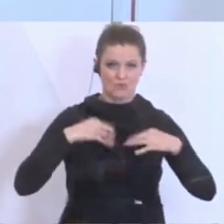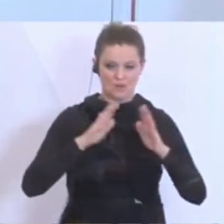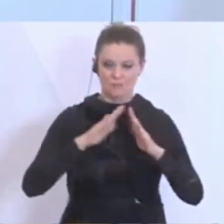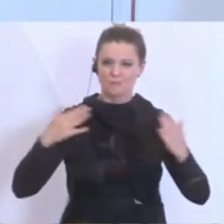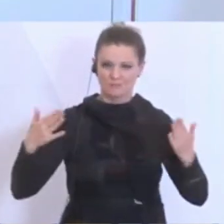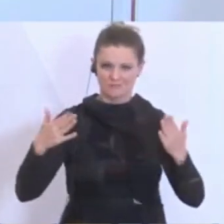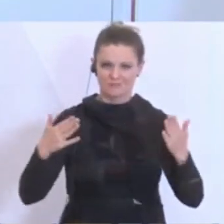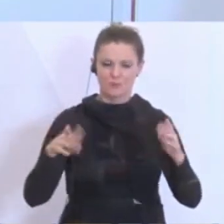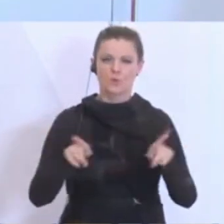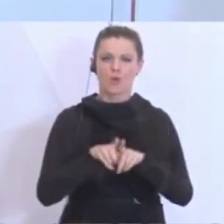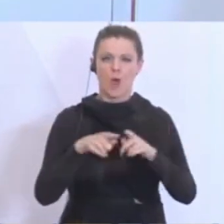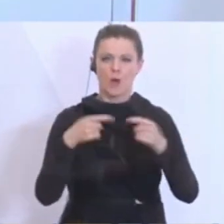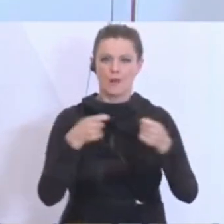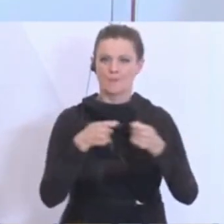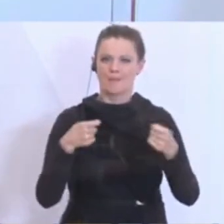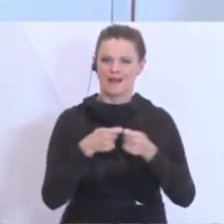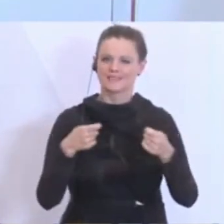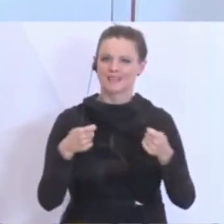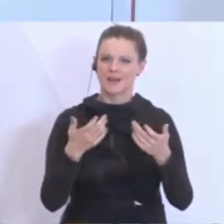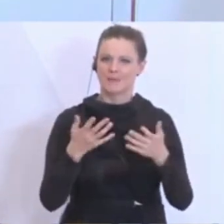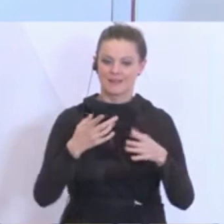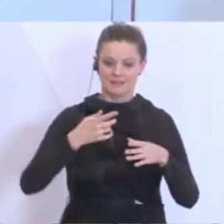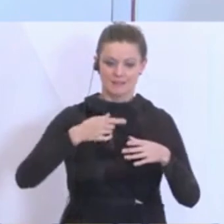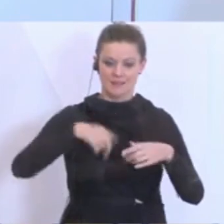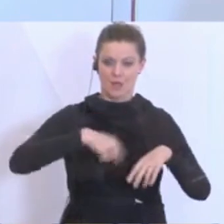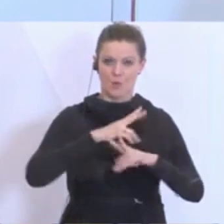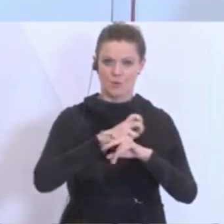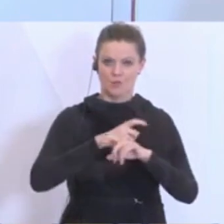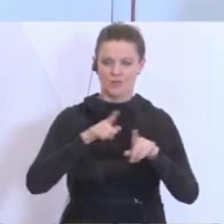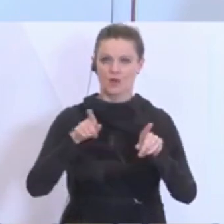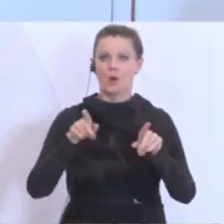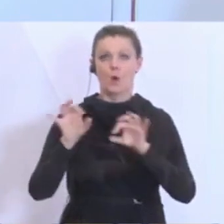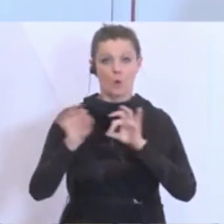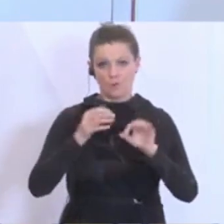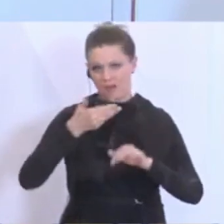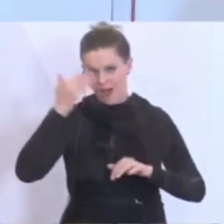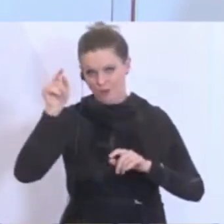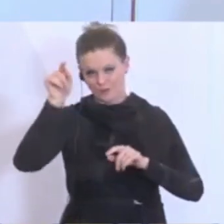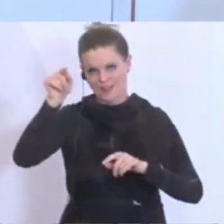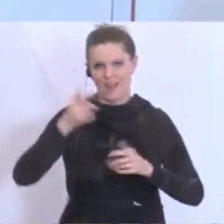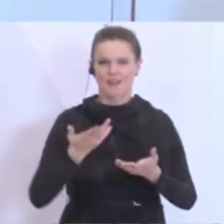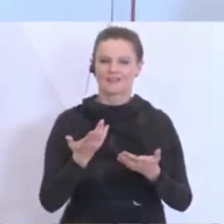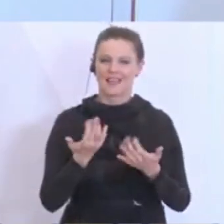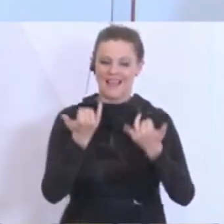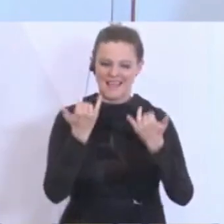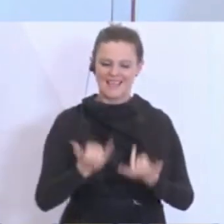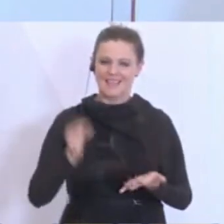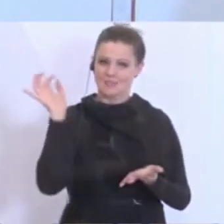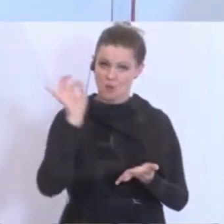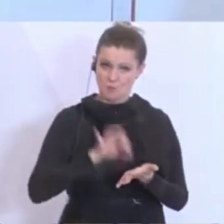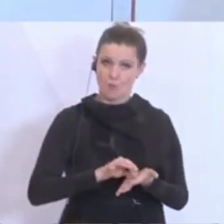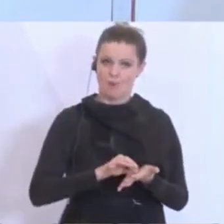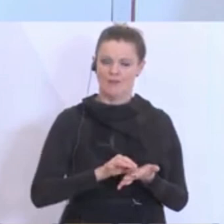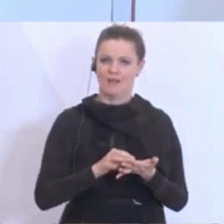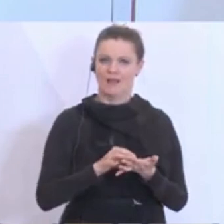Maßnahmen, die getätigt worden sind, sowohl im Inland als auch im Ausland. Wir haben zum jetzigen Zeitpunkt